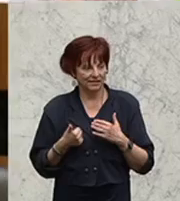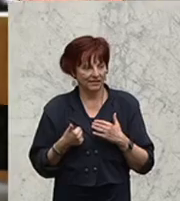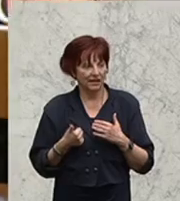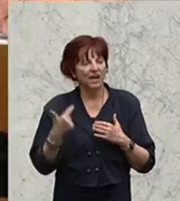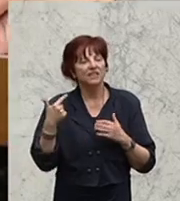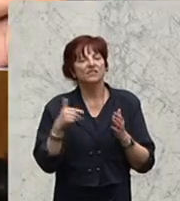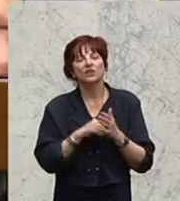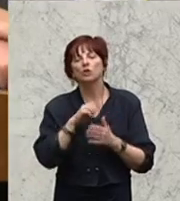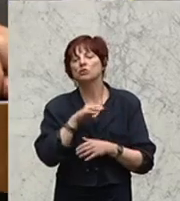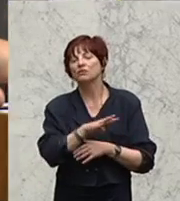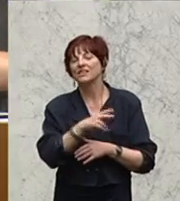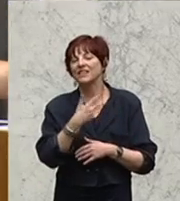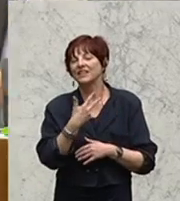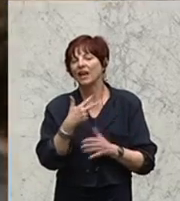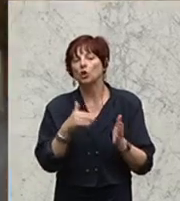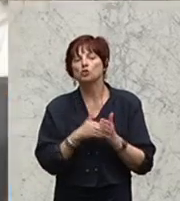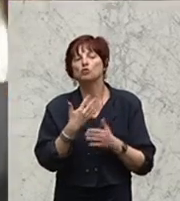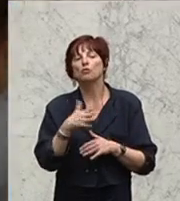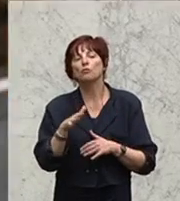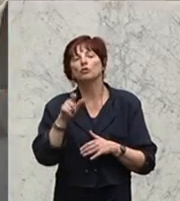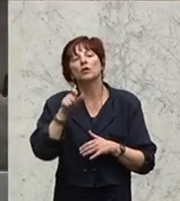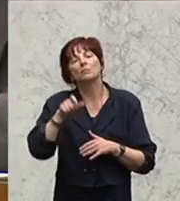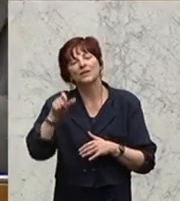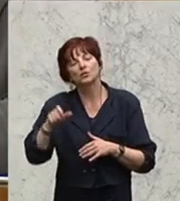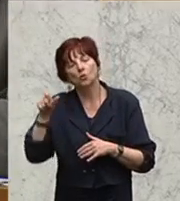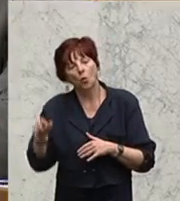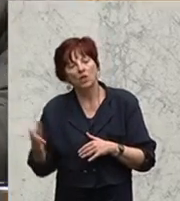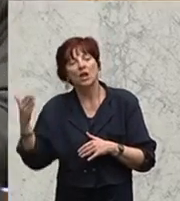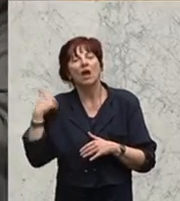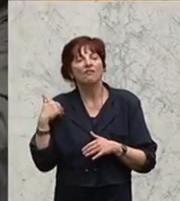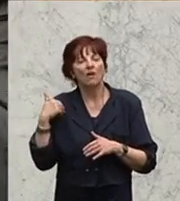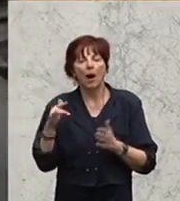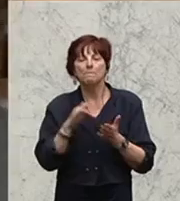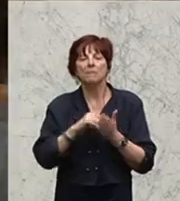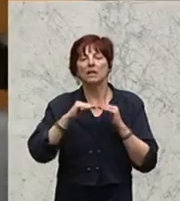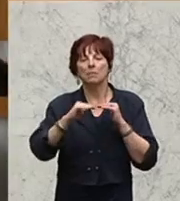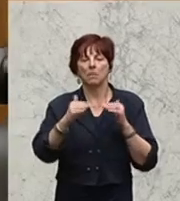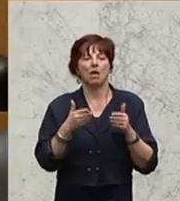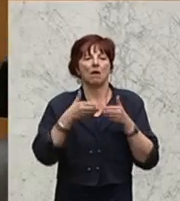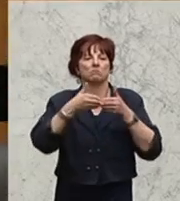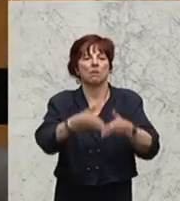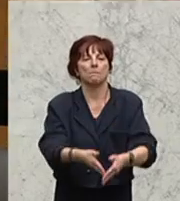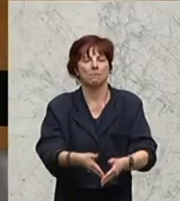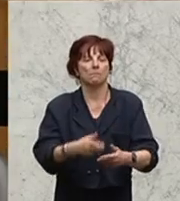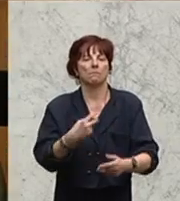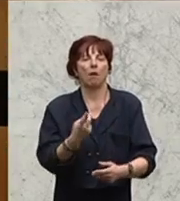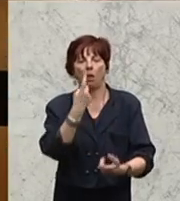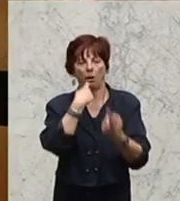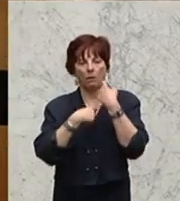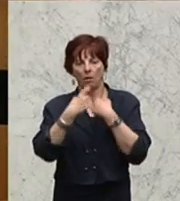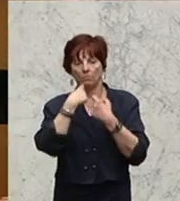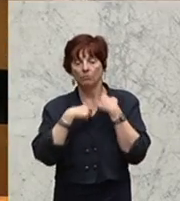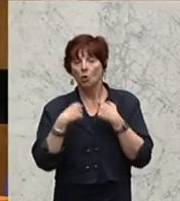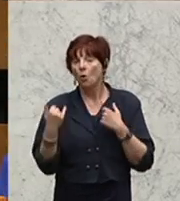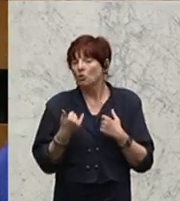.500 Menschen ihr Leben verloren, bei der Überfahrt über das Mittelmeer und stündlich werden